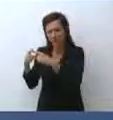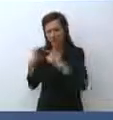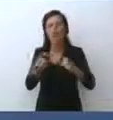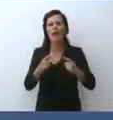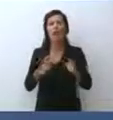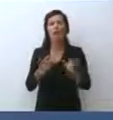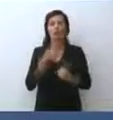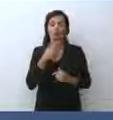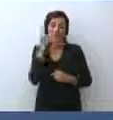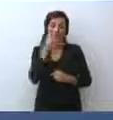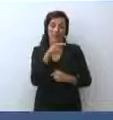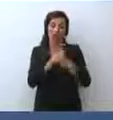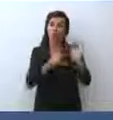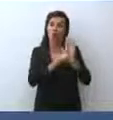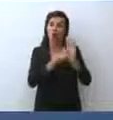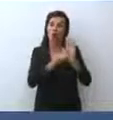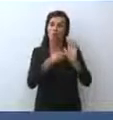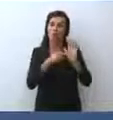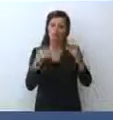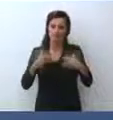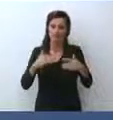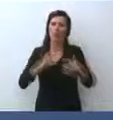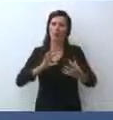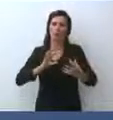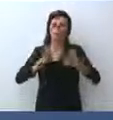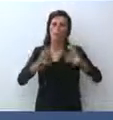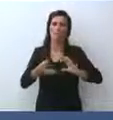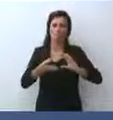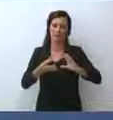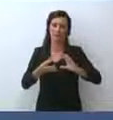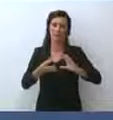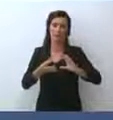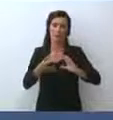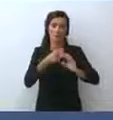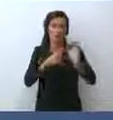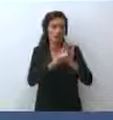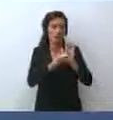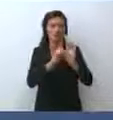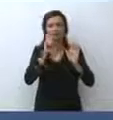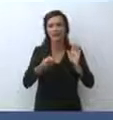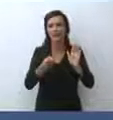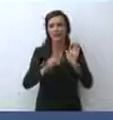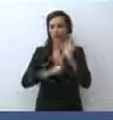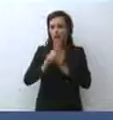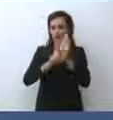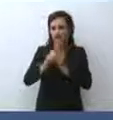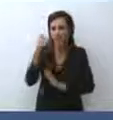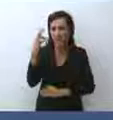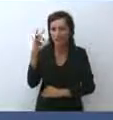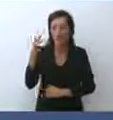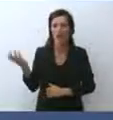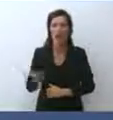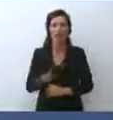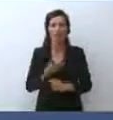complessa, perché deve essere efficace, deve essere realistica,